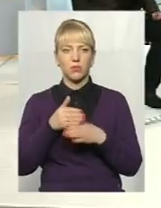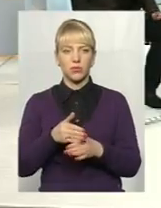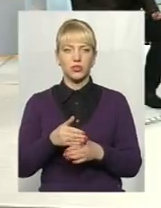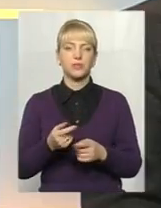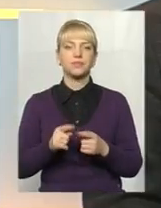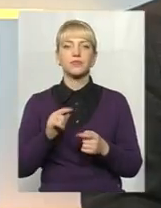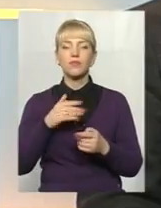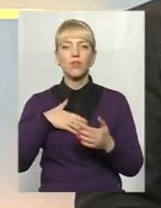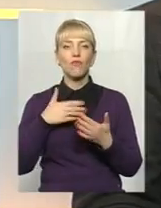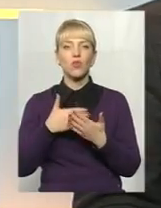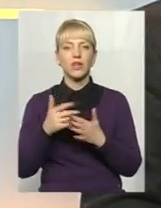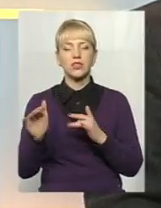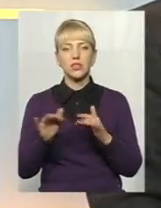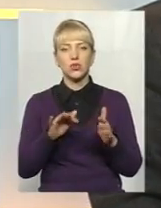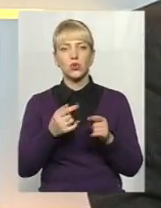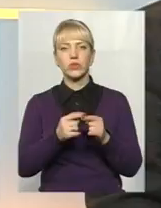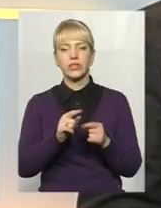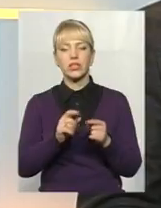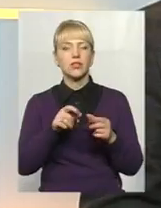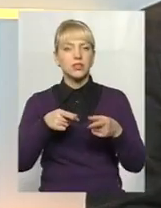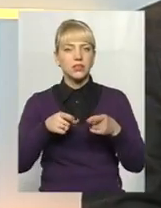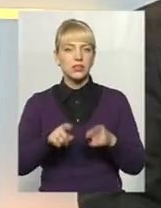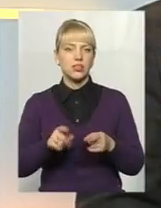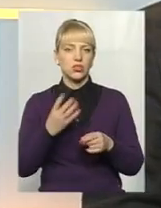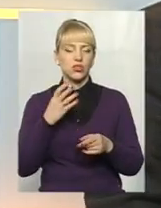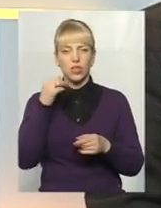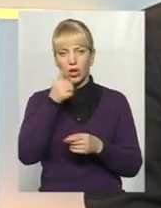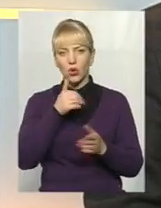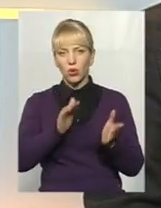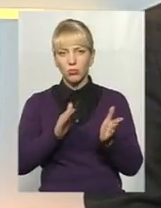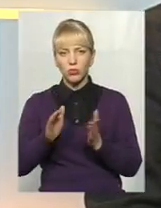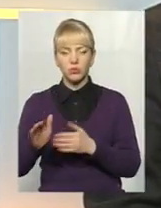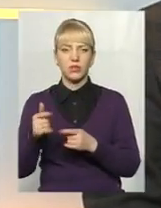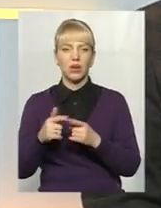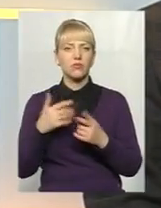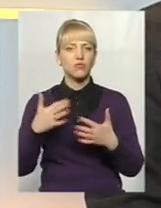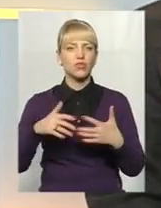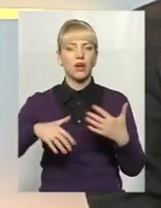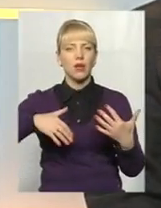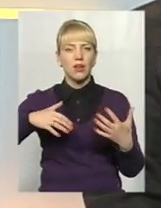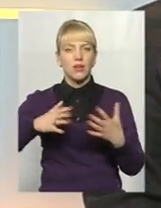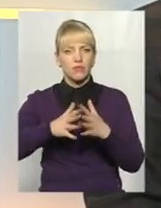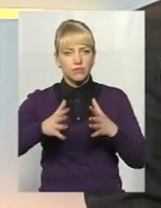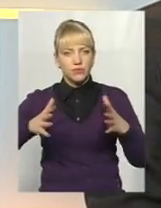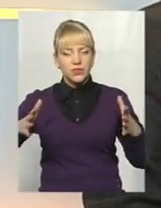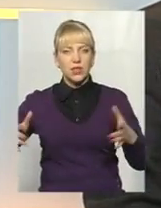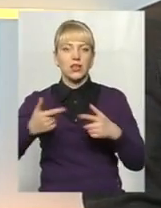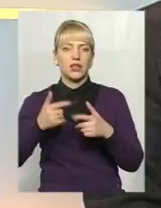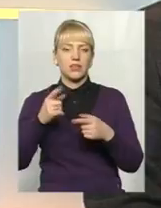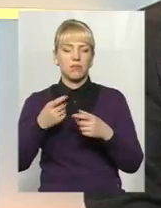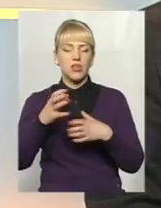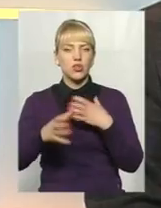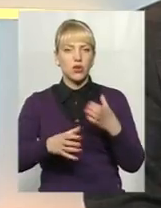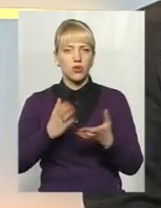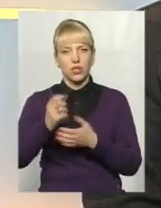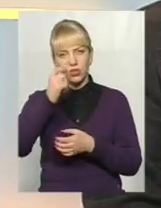рух, це в нас дійсно вже 4 роки підряд набирає розмаху, і в минулому році він вже став у нас міжнародним. В нас були представники з Чехії,